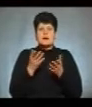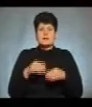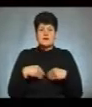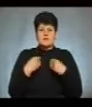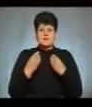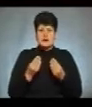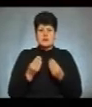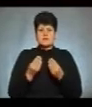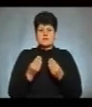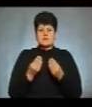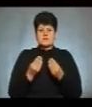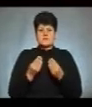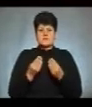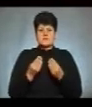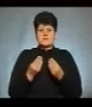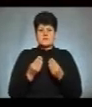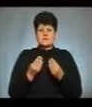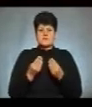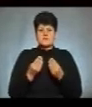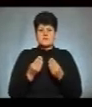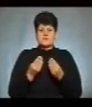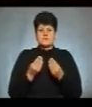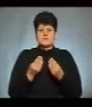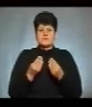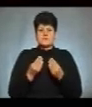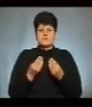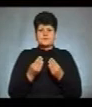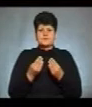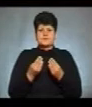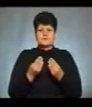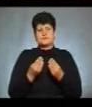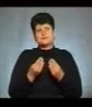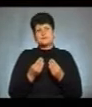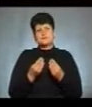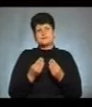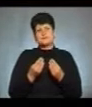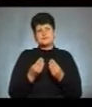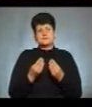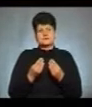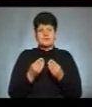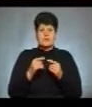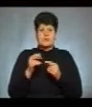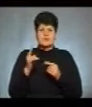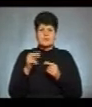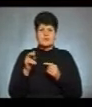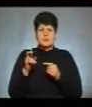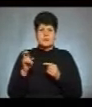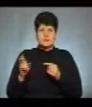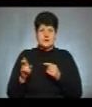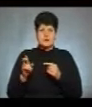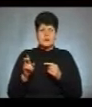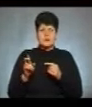безпосередньо з ДПК «Облбуд»